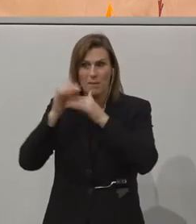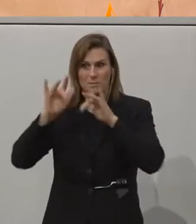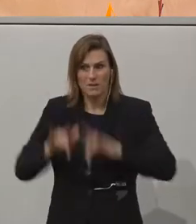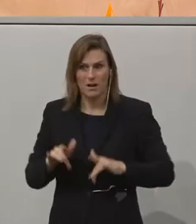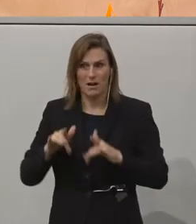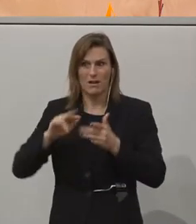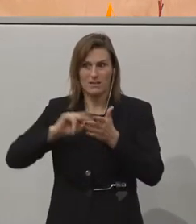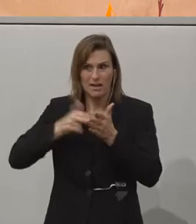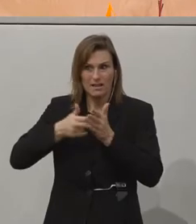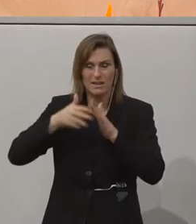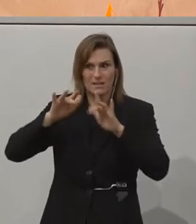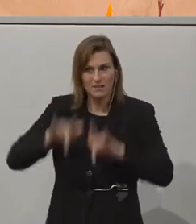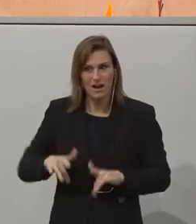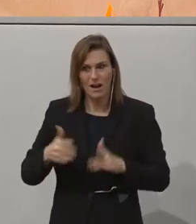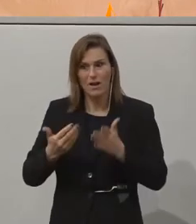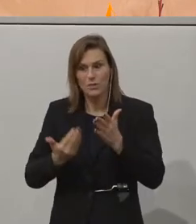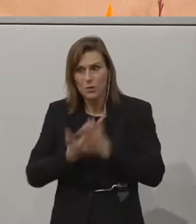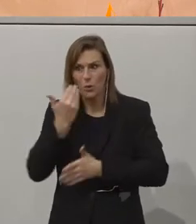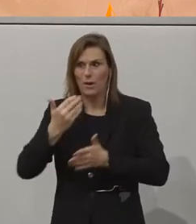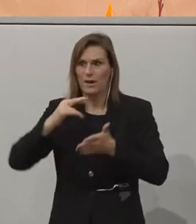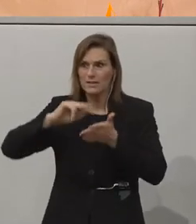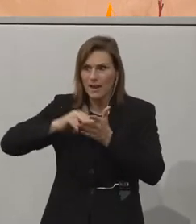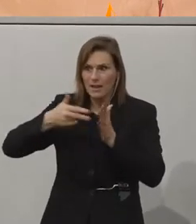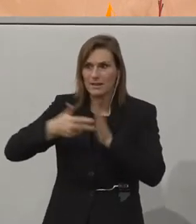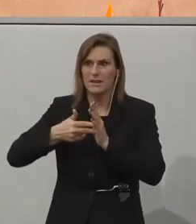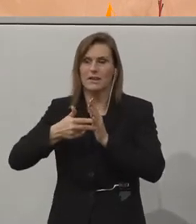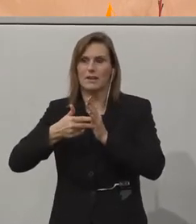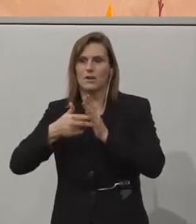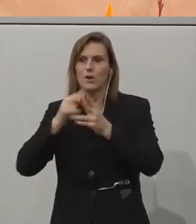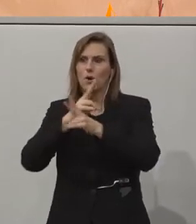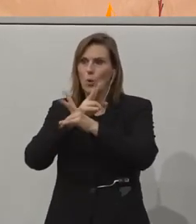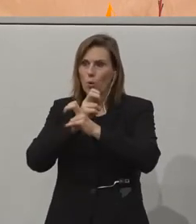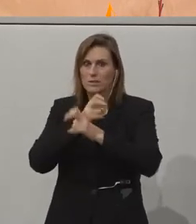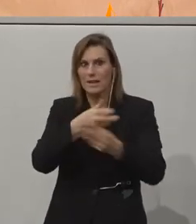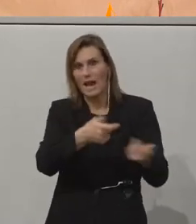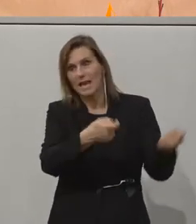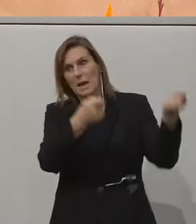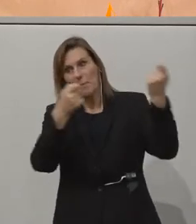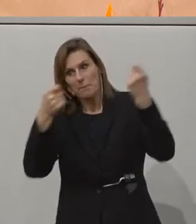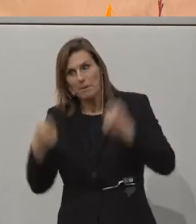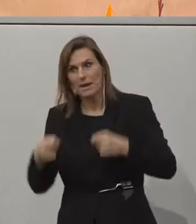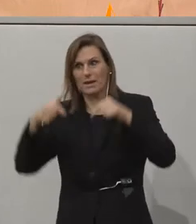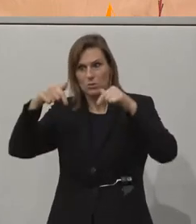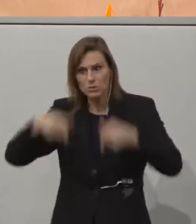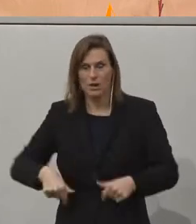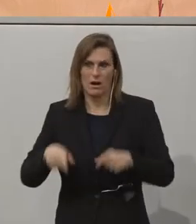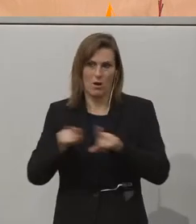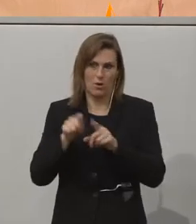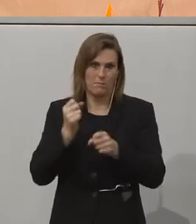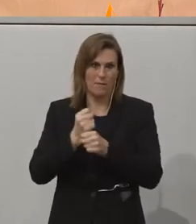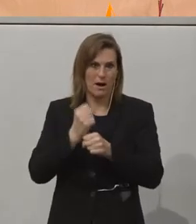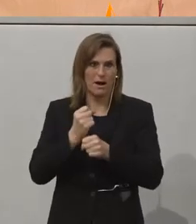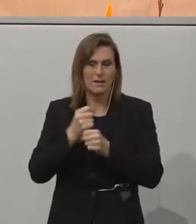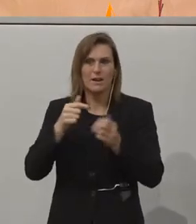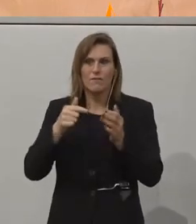diese neue Technologie nach Österreich zu bringen und hier zu implementieren. Und wenn Sie noch